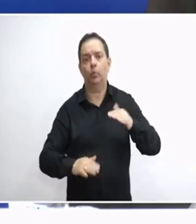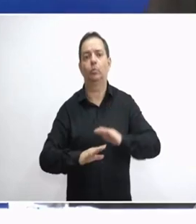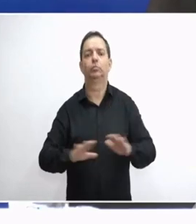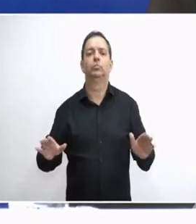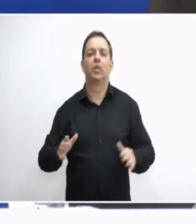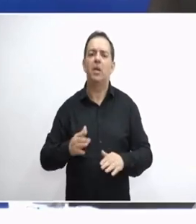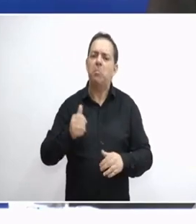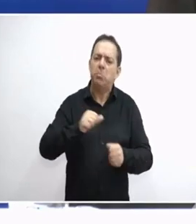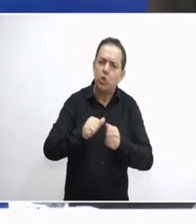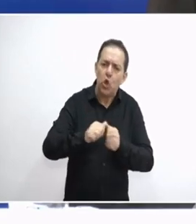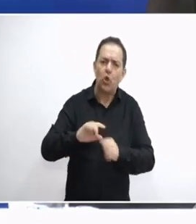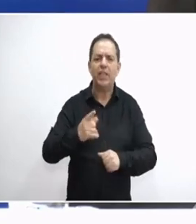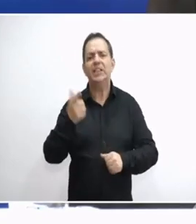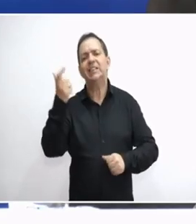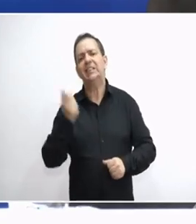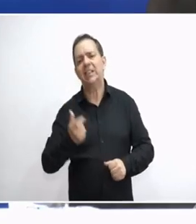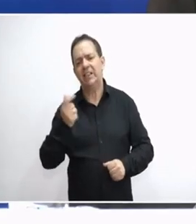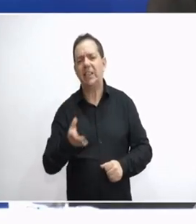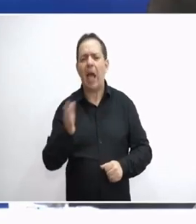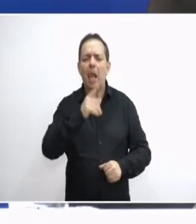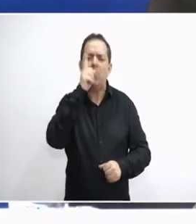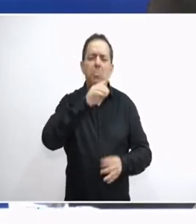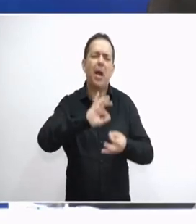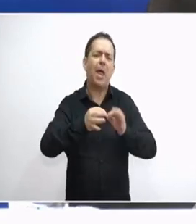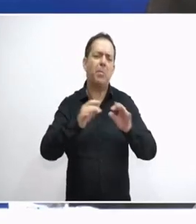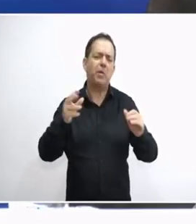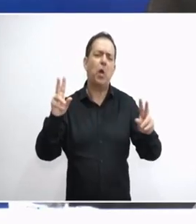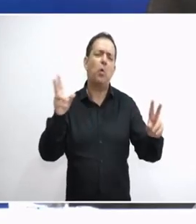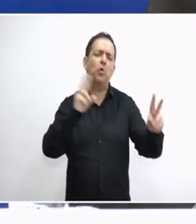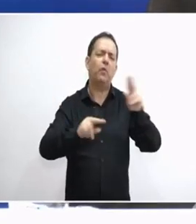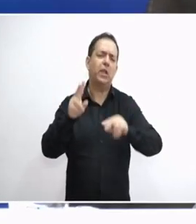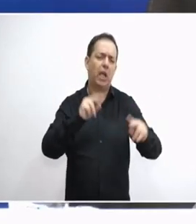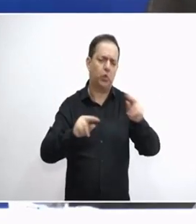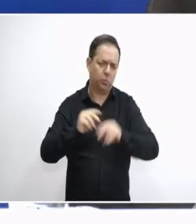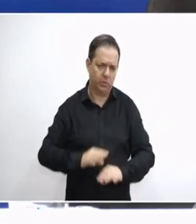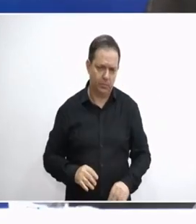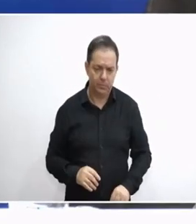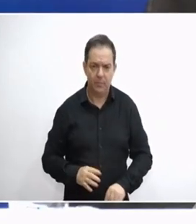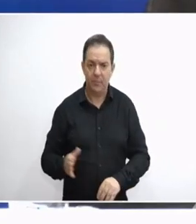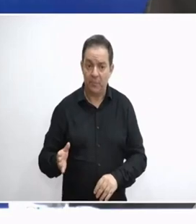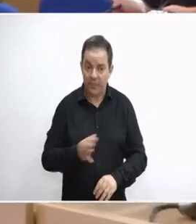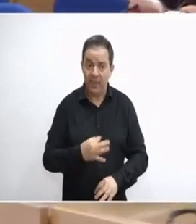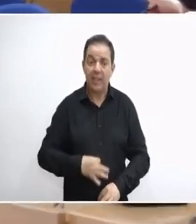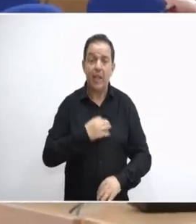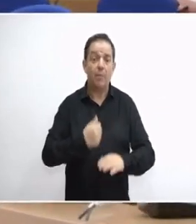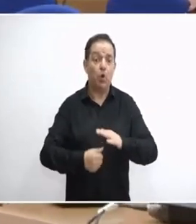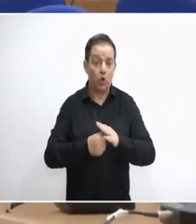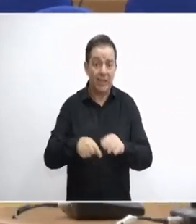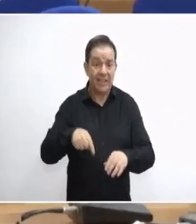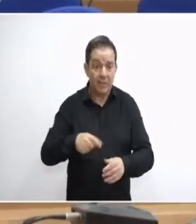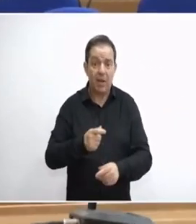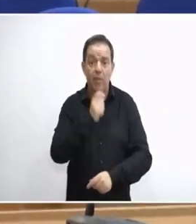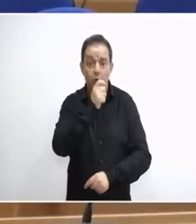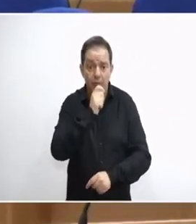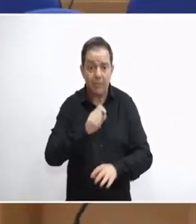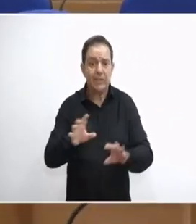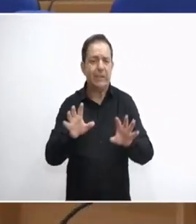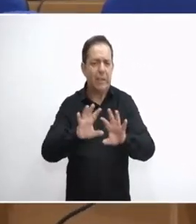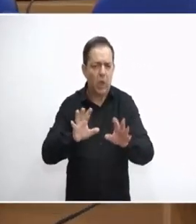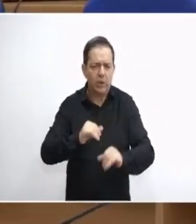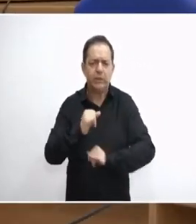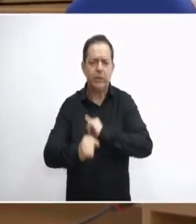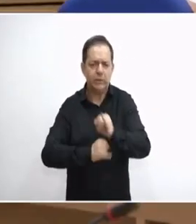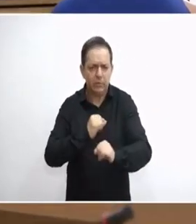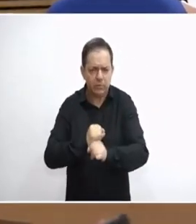και σύνταξη. Όλα τα άλλα είναι μυθαίσματα για να κουβεντιάζουμε. Επίσης, κύριε Πρόεδρε, σήμερα δημοσιογράφοι και μέσα μαζικής